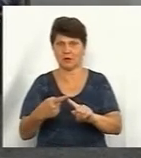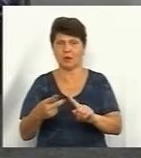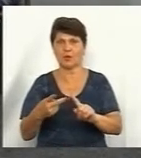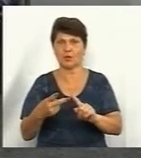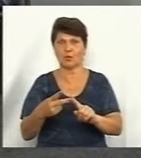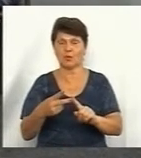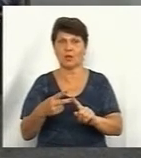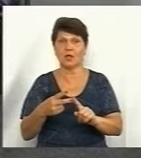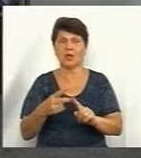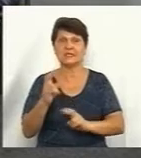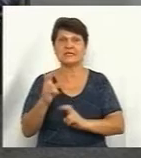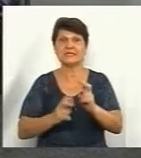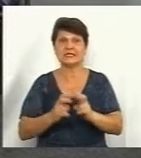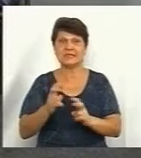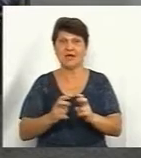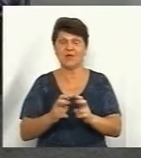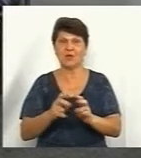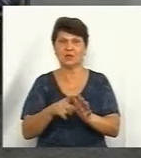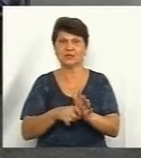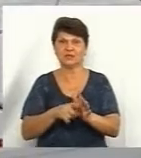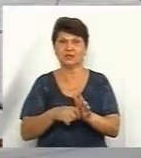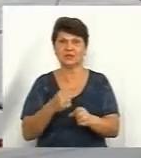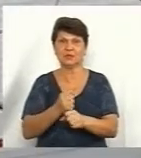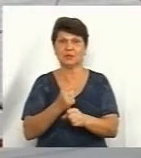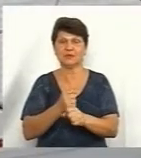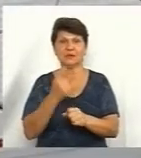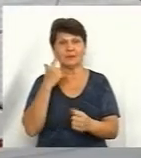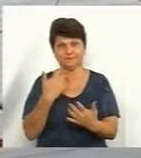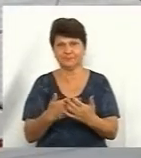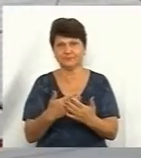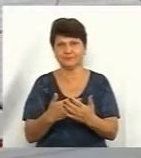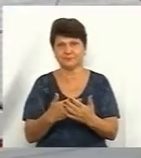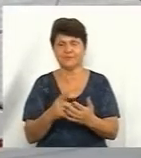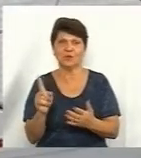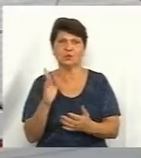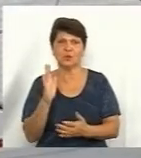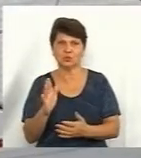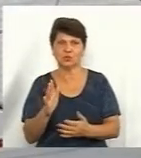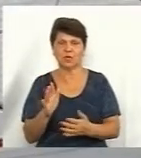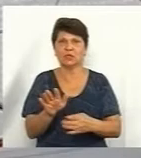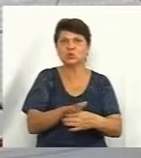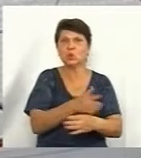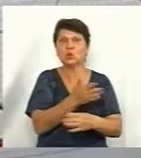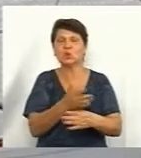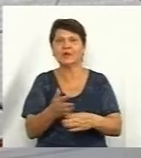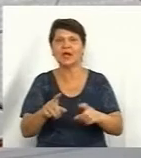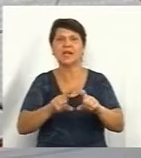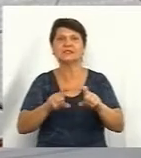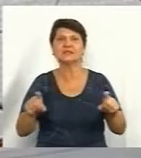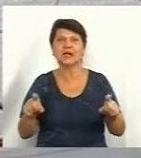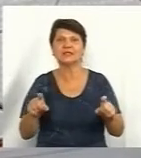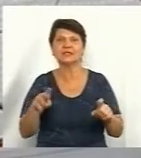сміттєпереробний завод під собою підрозуміває, що це буде сортувальна станція, яка всього-навсього